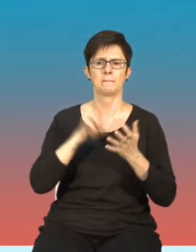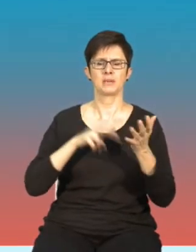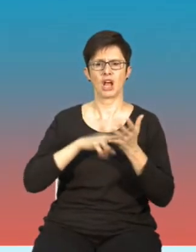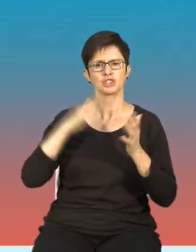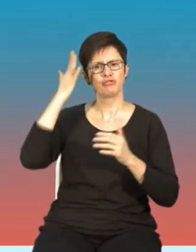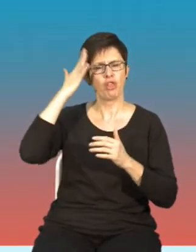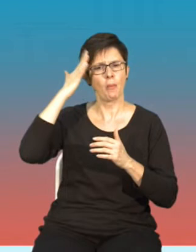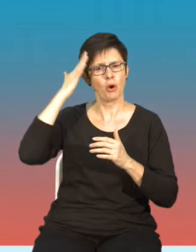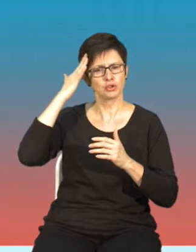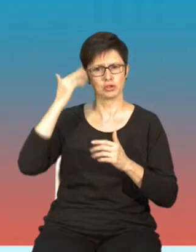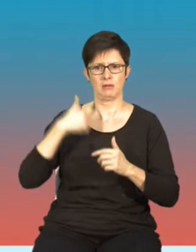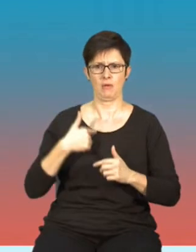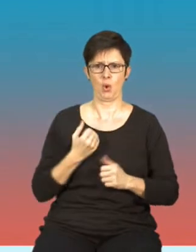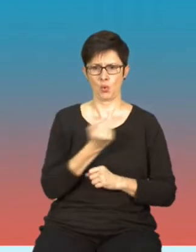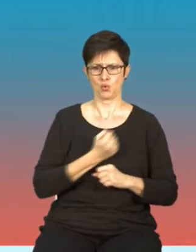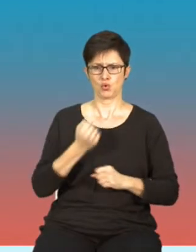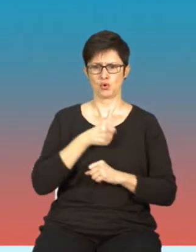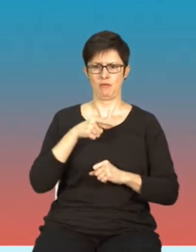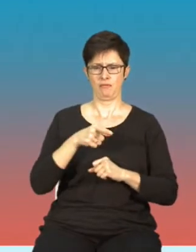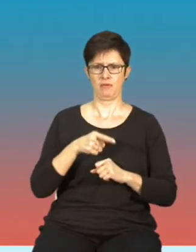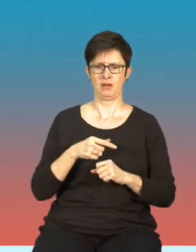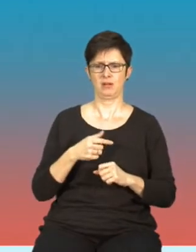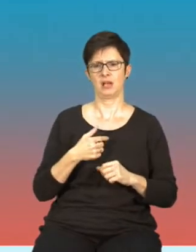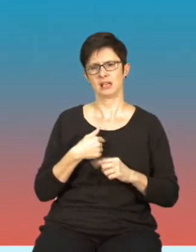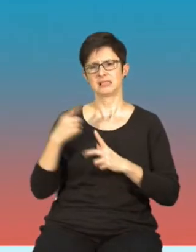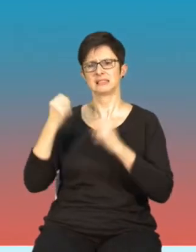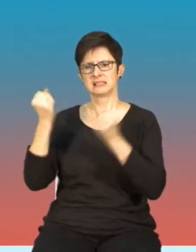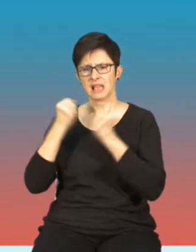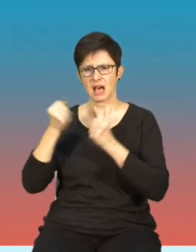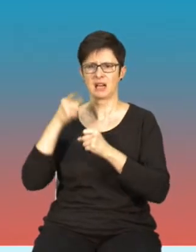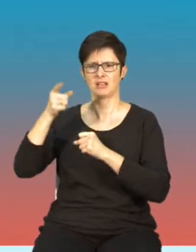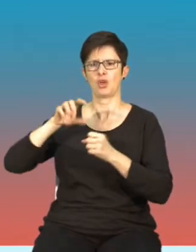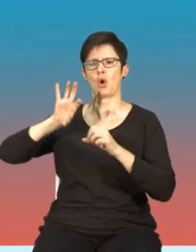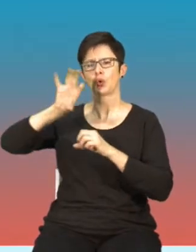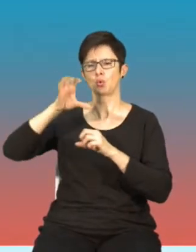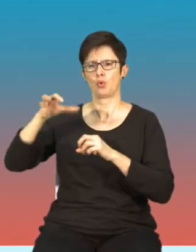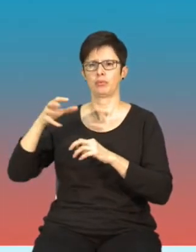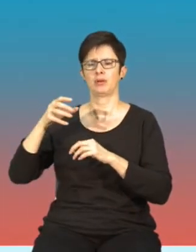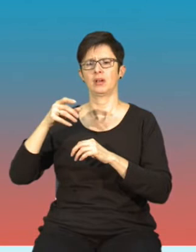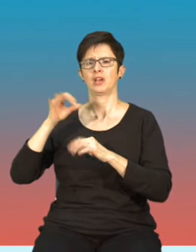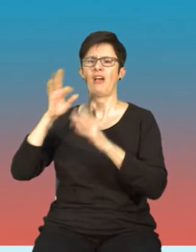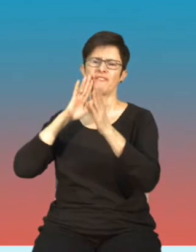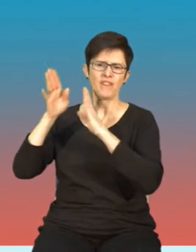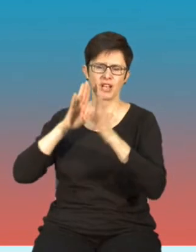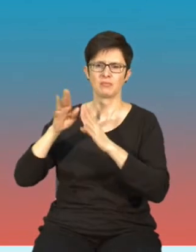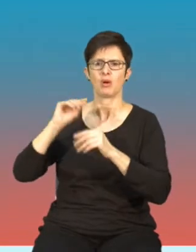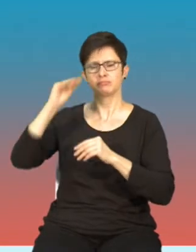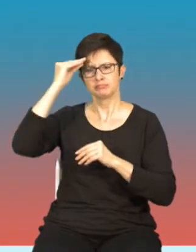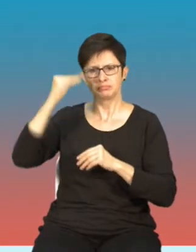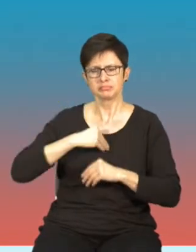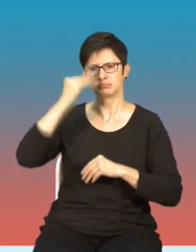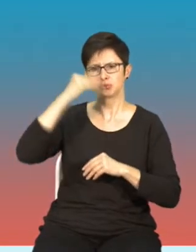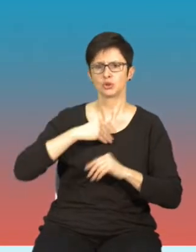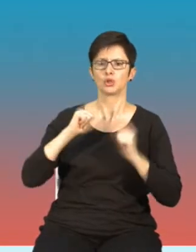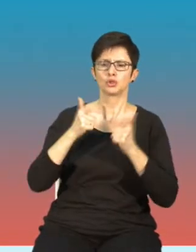użytkowników, niezależnie od starań, czy to organizacji fact-checkingowych, czy też samego Facebooka, informowania o tym,